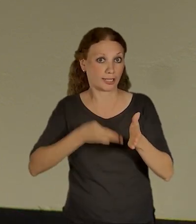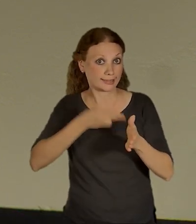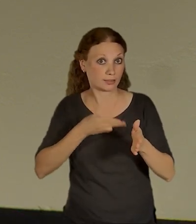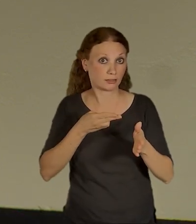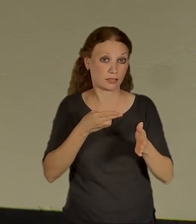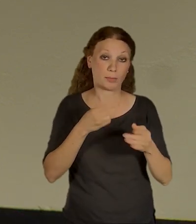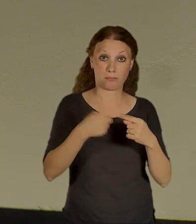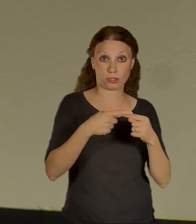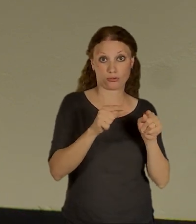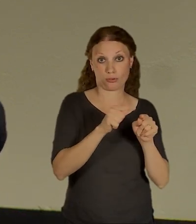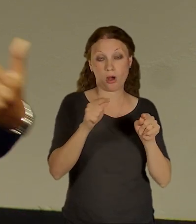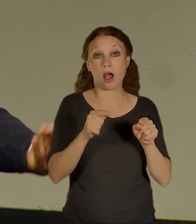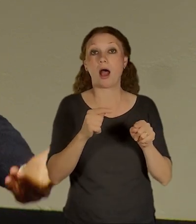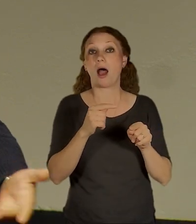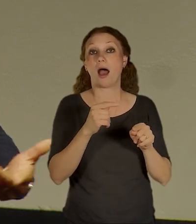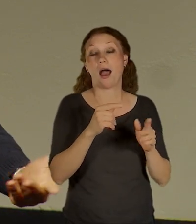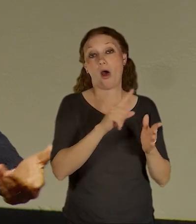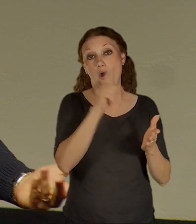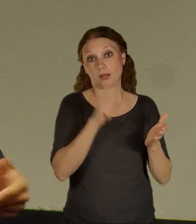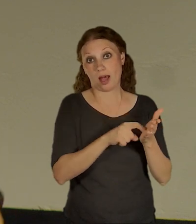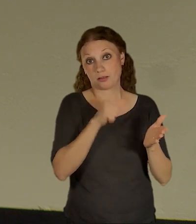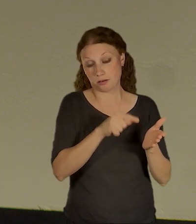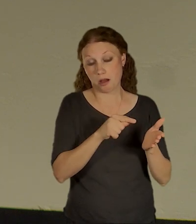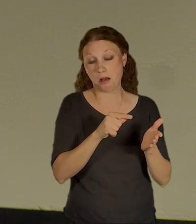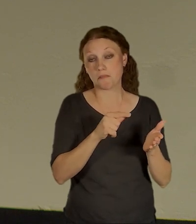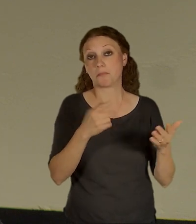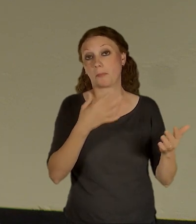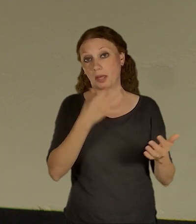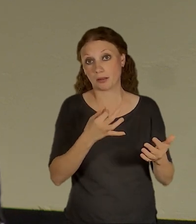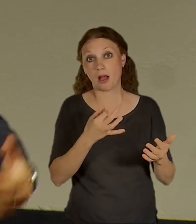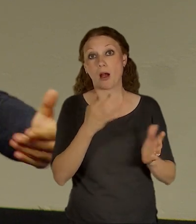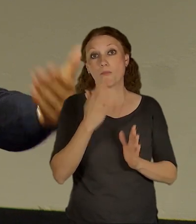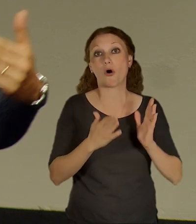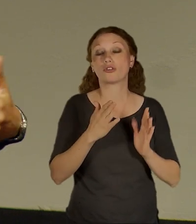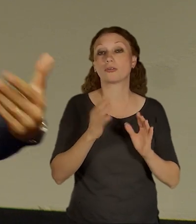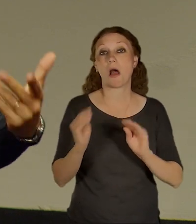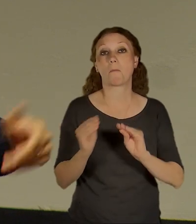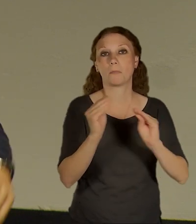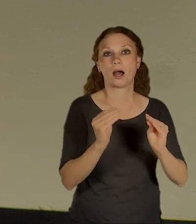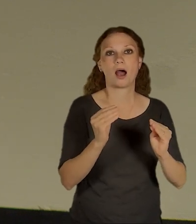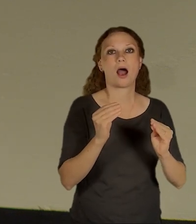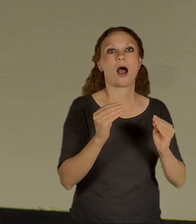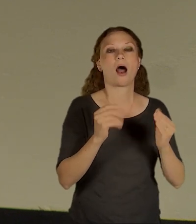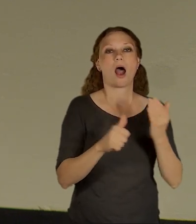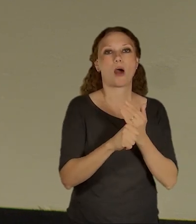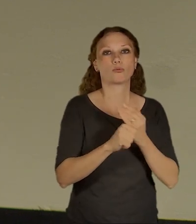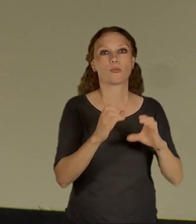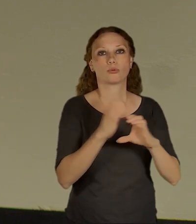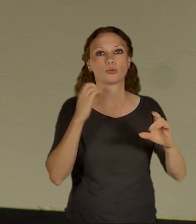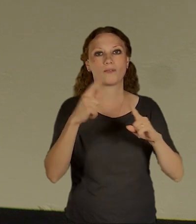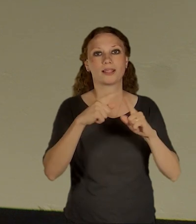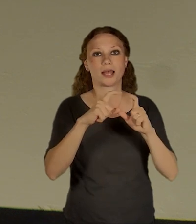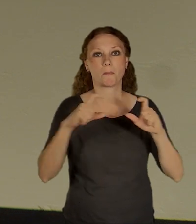hezký komentář k tomu, zda by nebyl prostor na Rajské zahradě vybudovat autobusový terminál, kdyby nám vznikal přestup na i ten